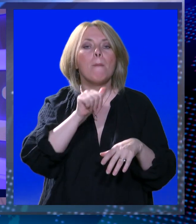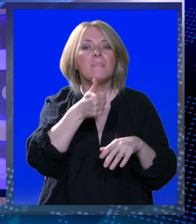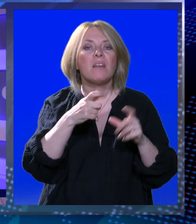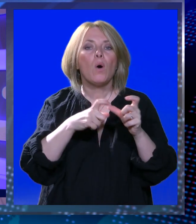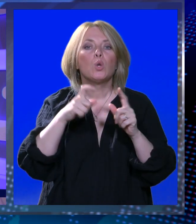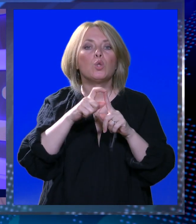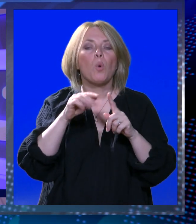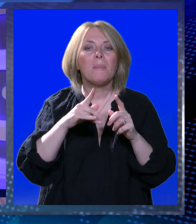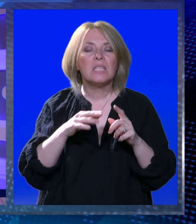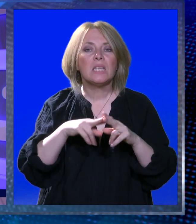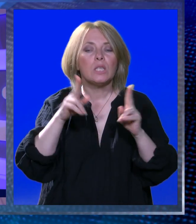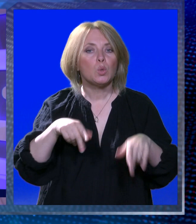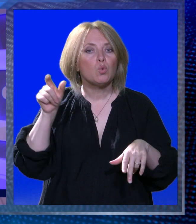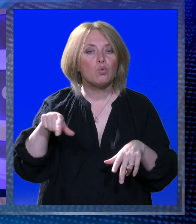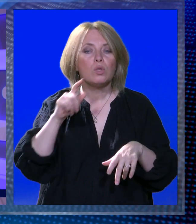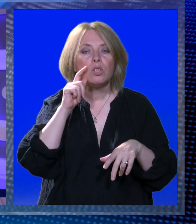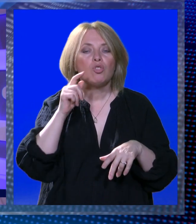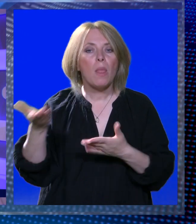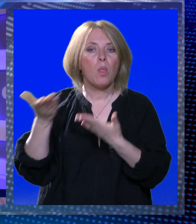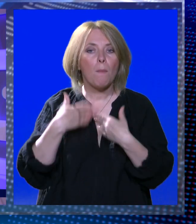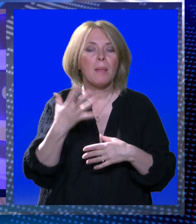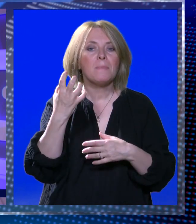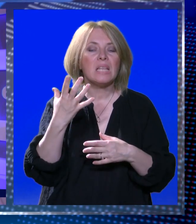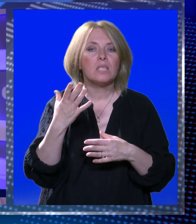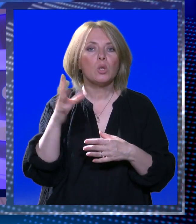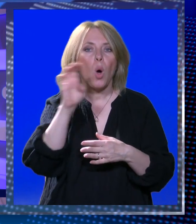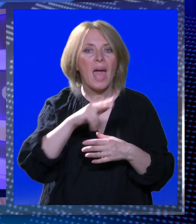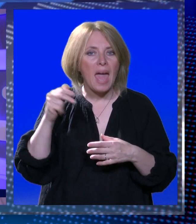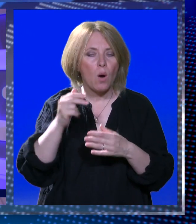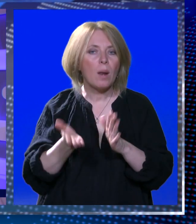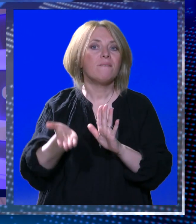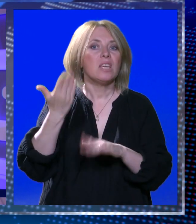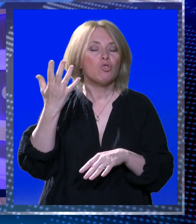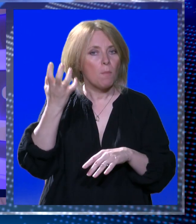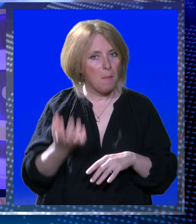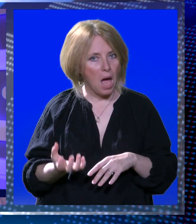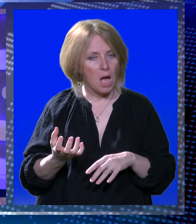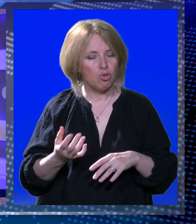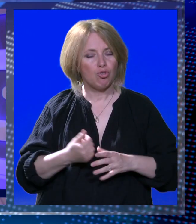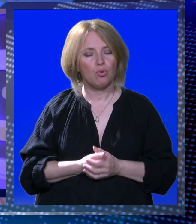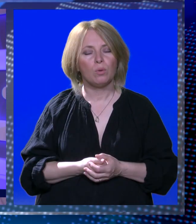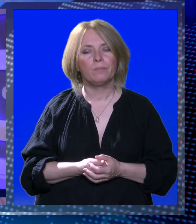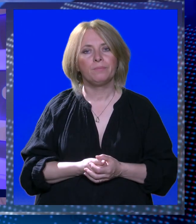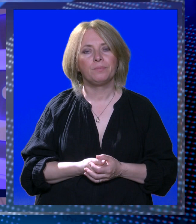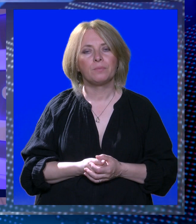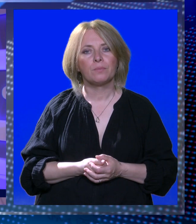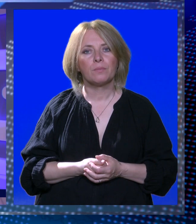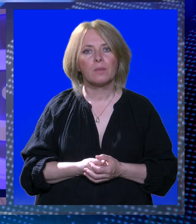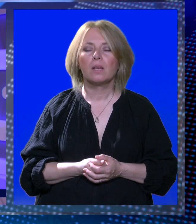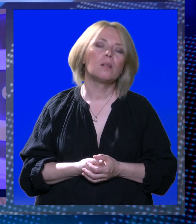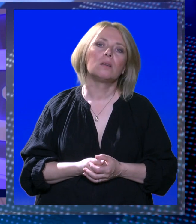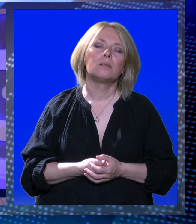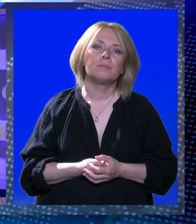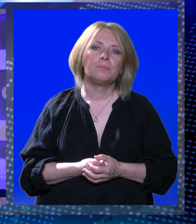plaću, ali ipak ne 1300 eura neto koliko su tražili. Postignuti dogovor komentirao je glasnogovornik općinskog suda u Dubrovniku,